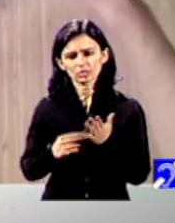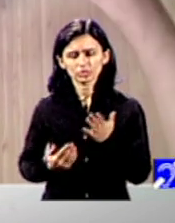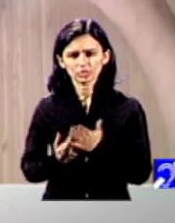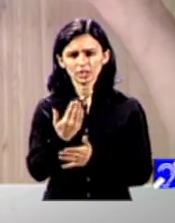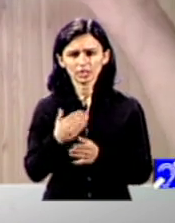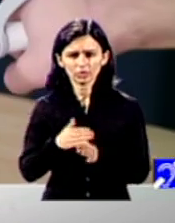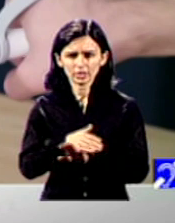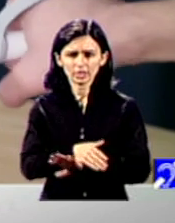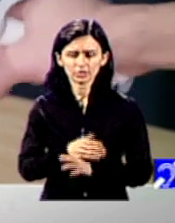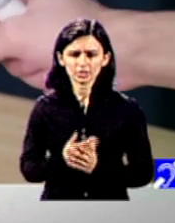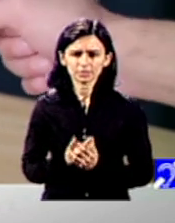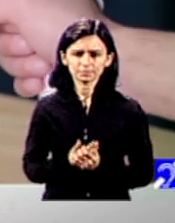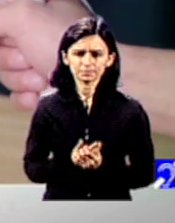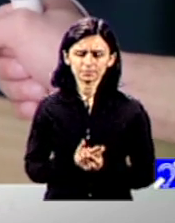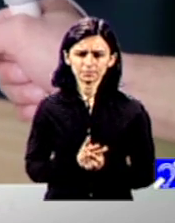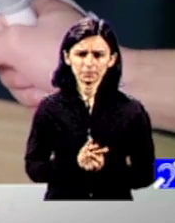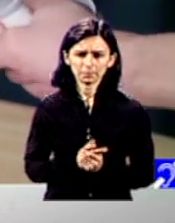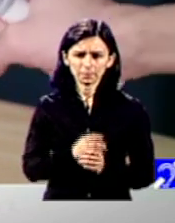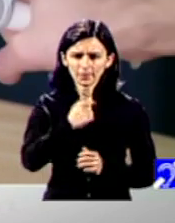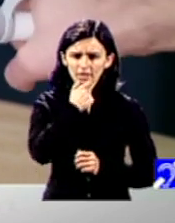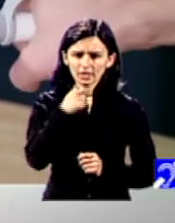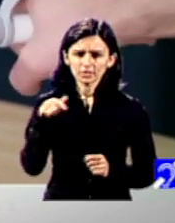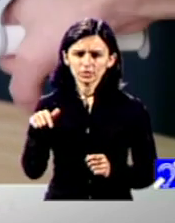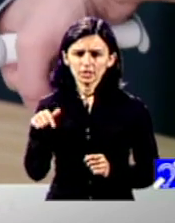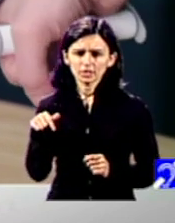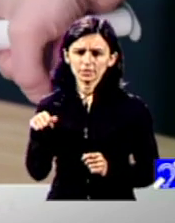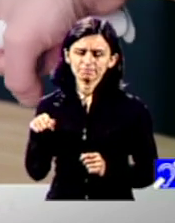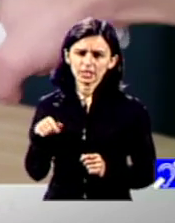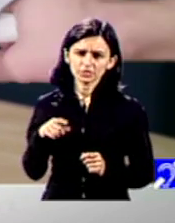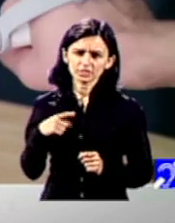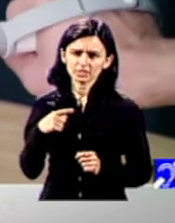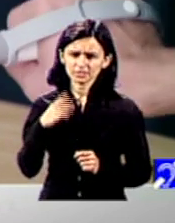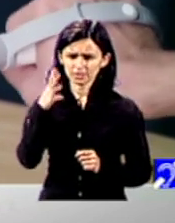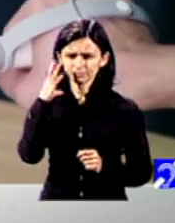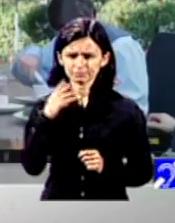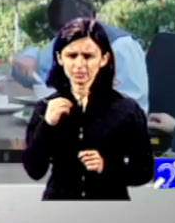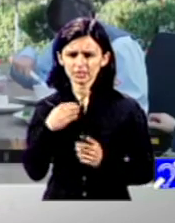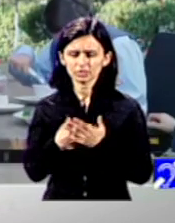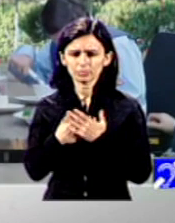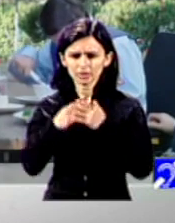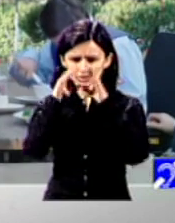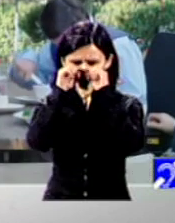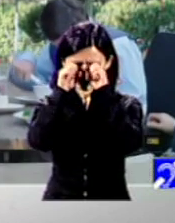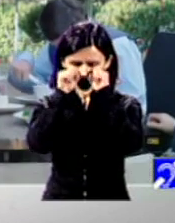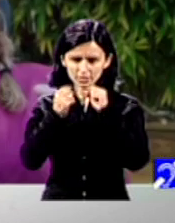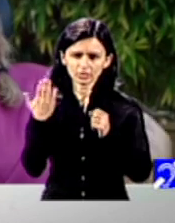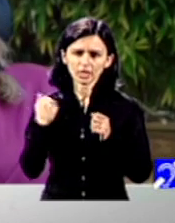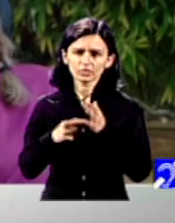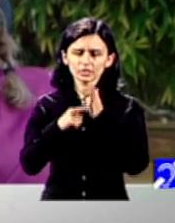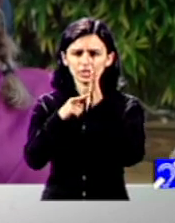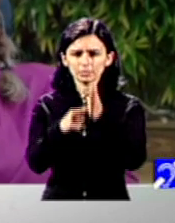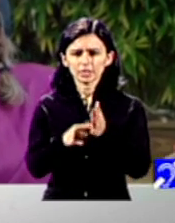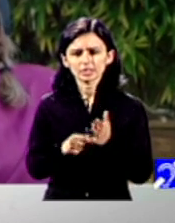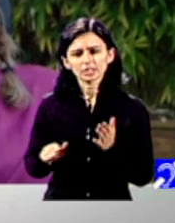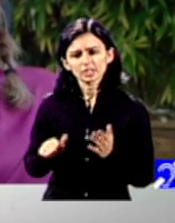acces Ei bine anul acesta avem motiv să fim un pic dezamăgiți cel puțin pentru nevăzători au fost prezentate din nou